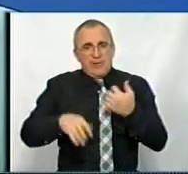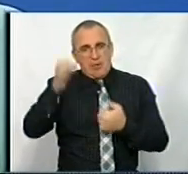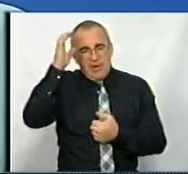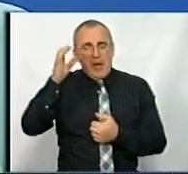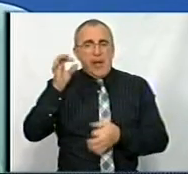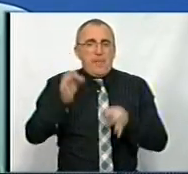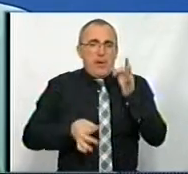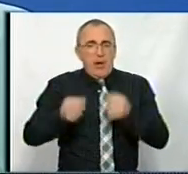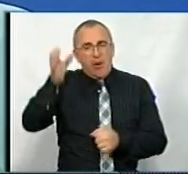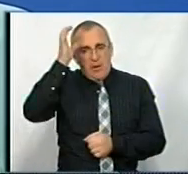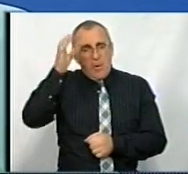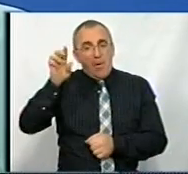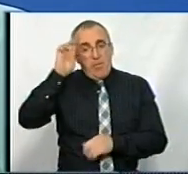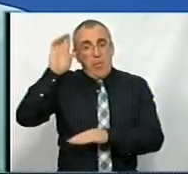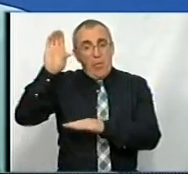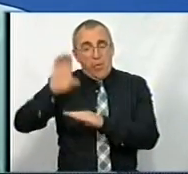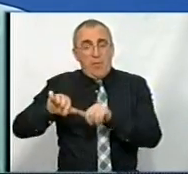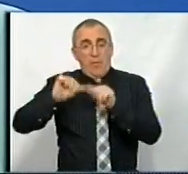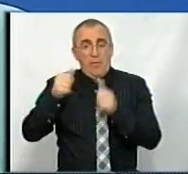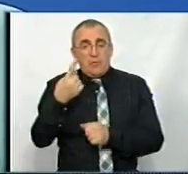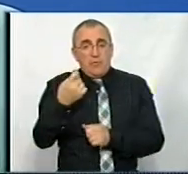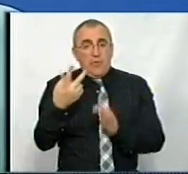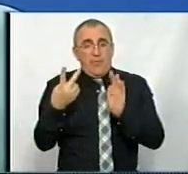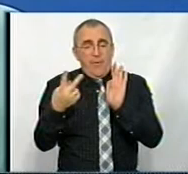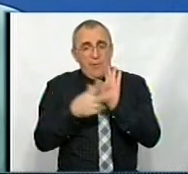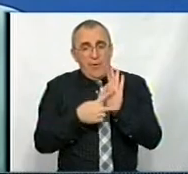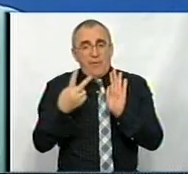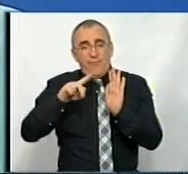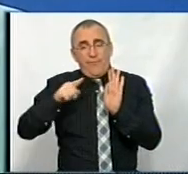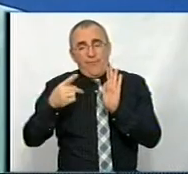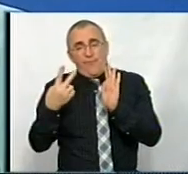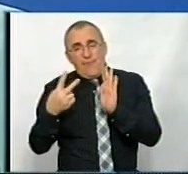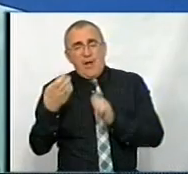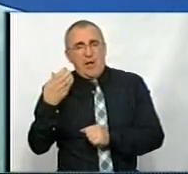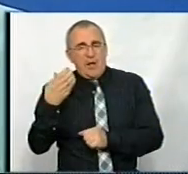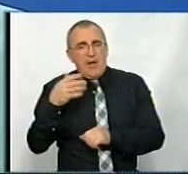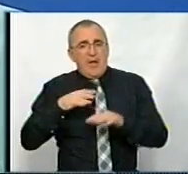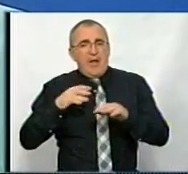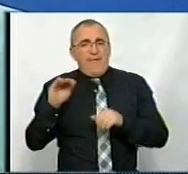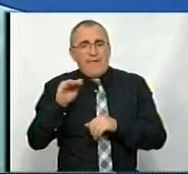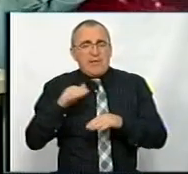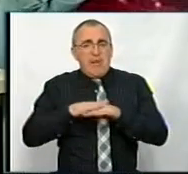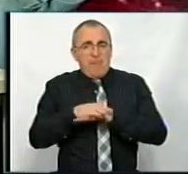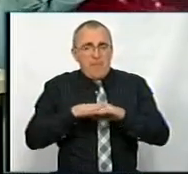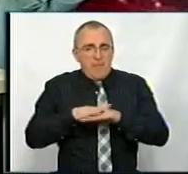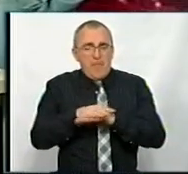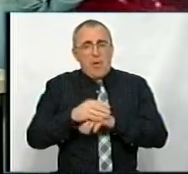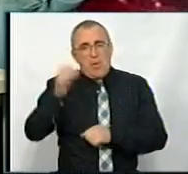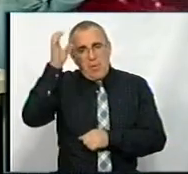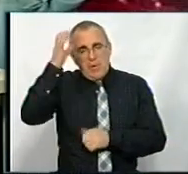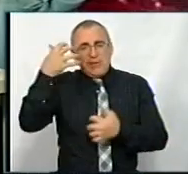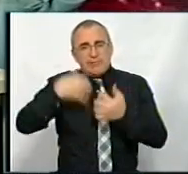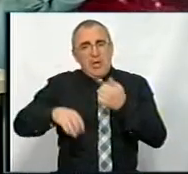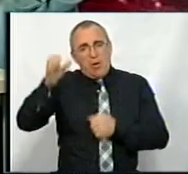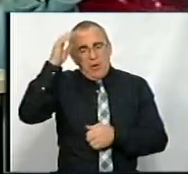науки, на бюджетну форму – 128,28 – це фізико-математичний факультет, освітня програма, середня